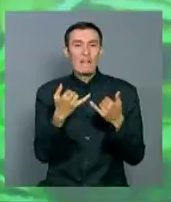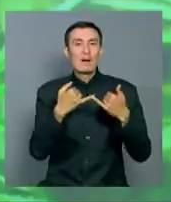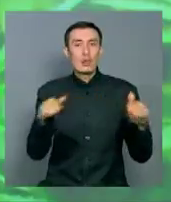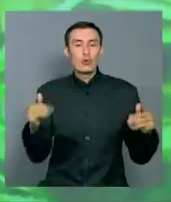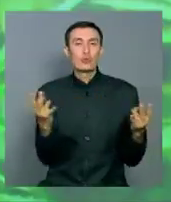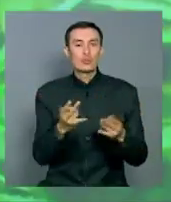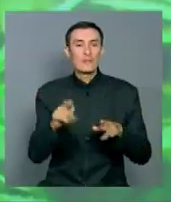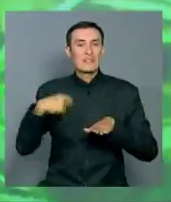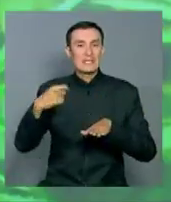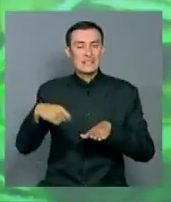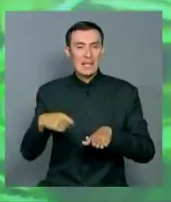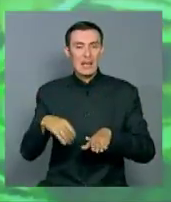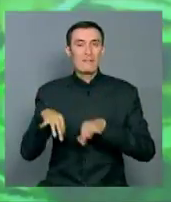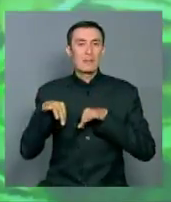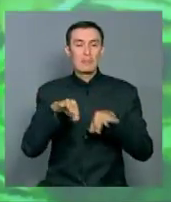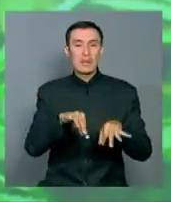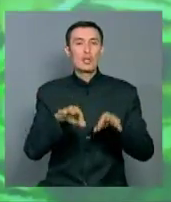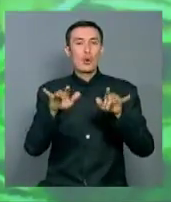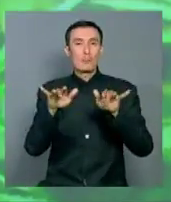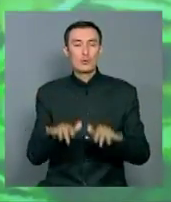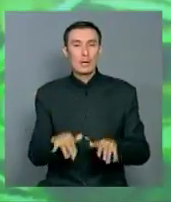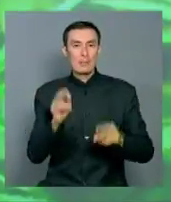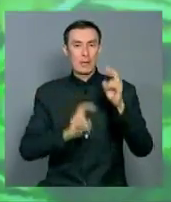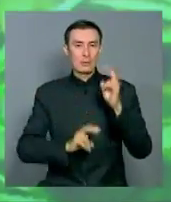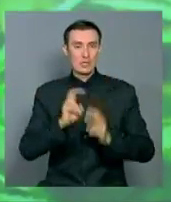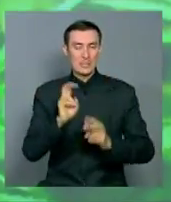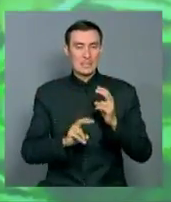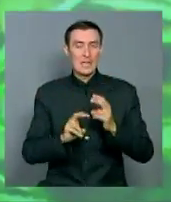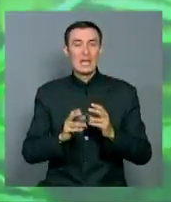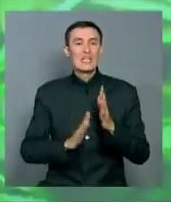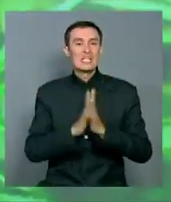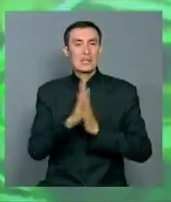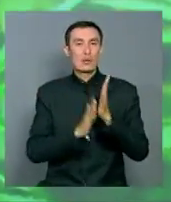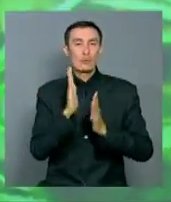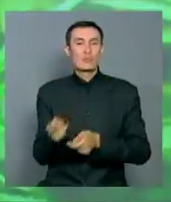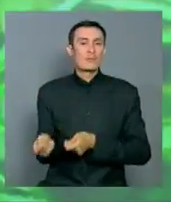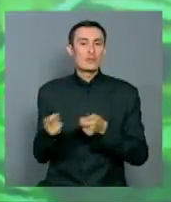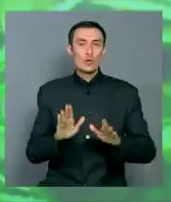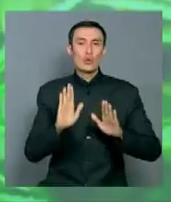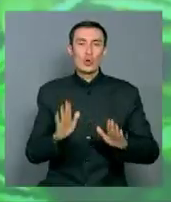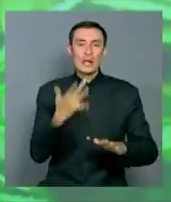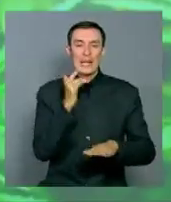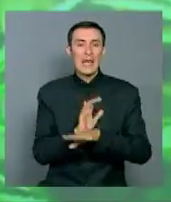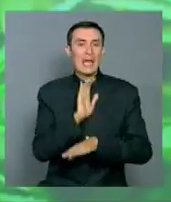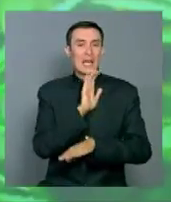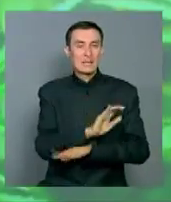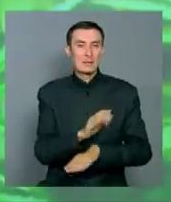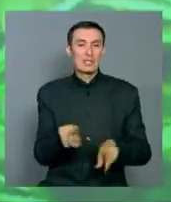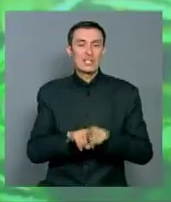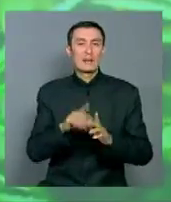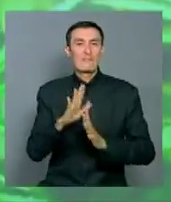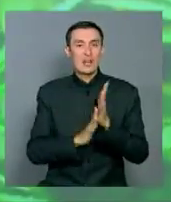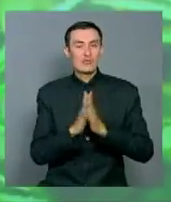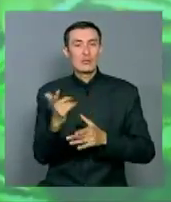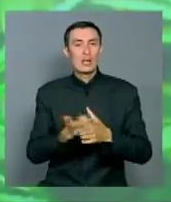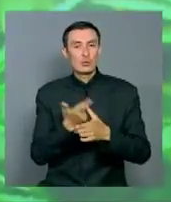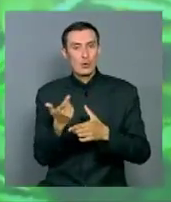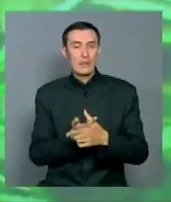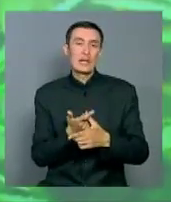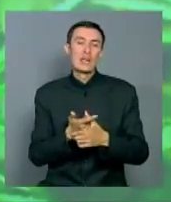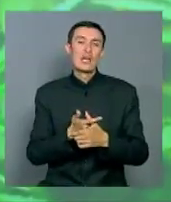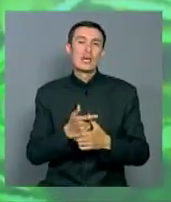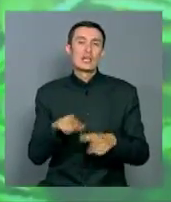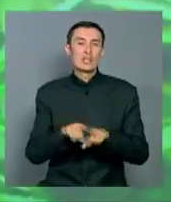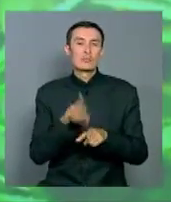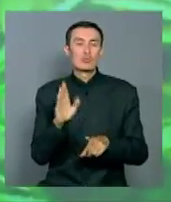нужны в текстильной, автомобильной и компьютерной промышленности. Сырье будет поставляться только на экспорт. Также здесь выращивают картофель, чипсы из